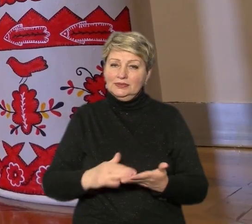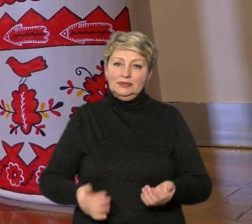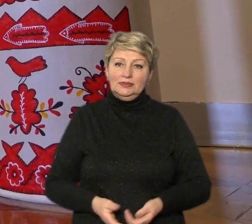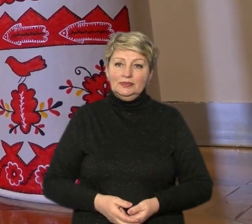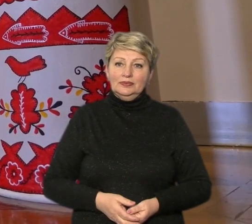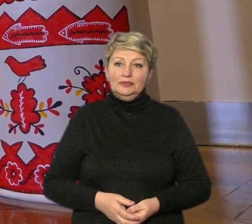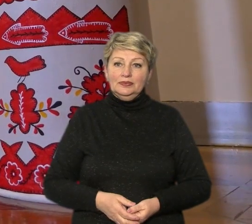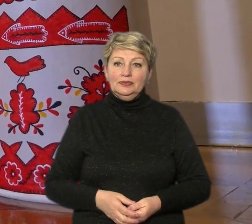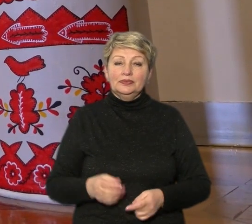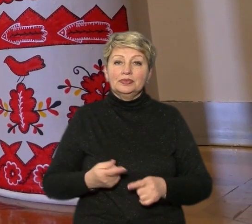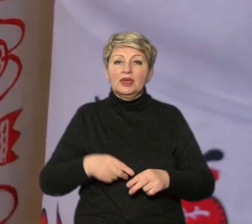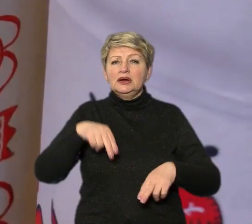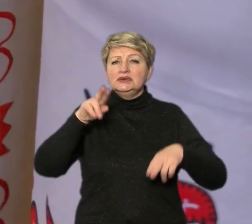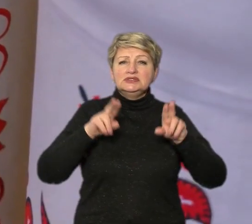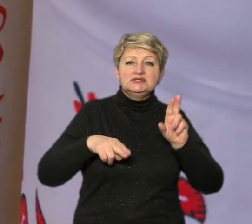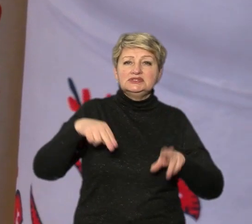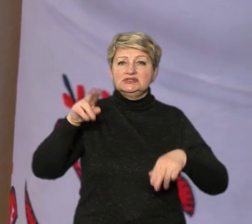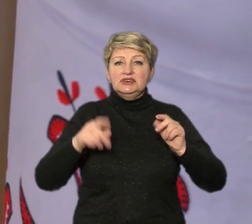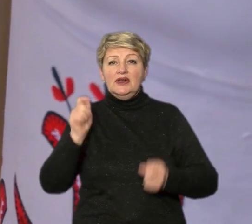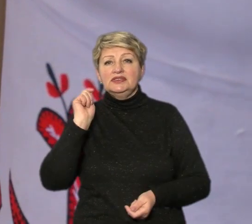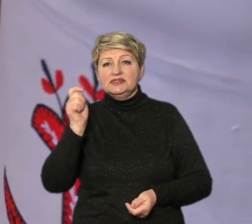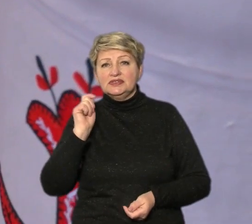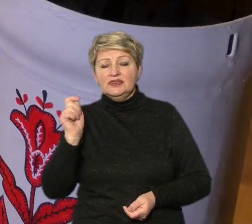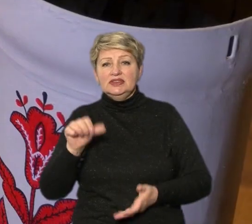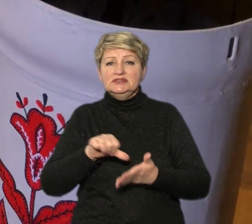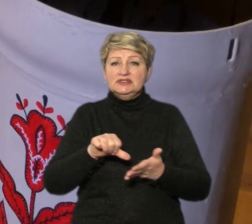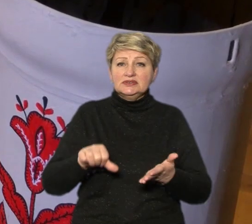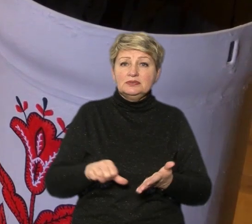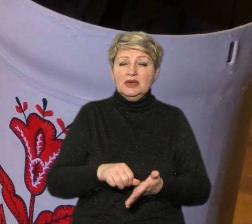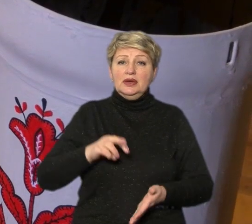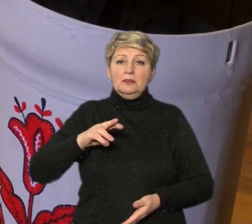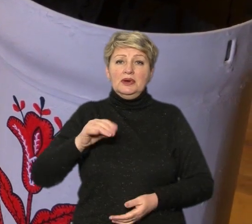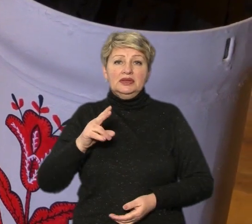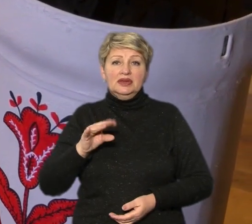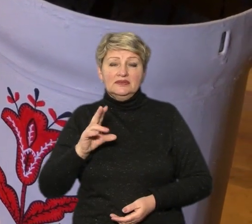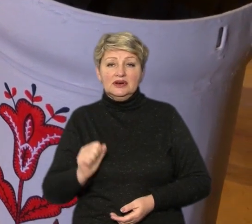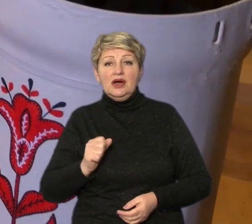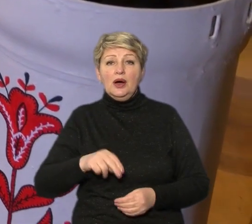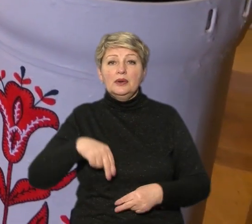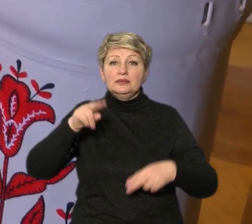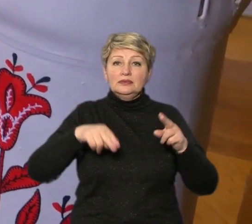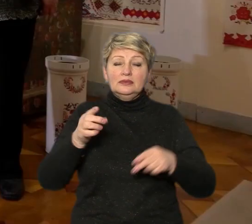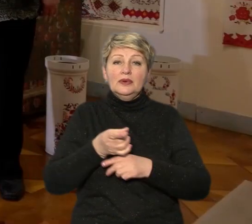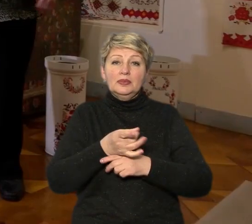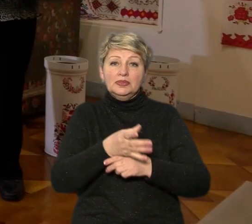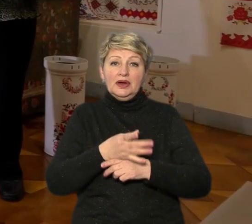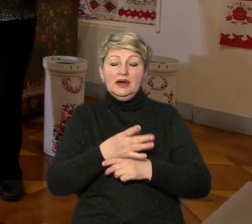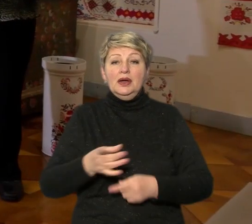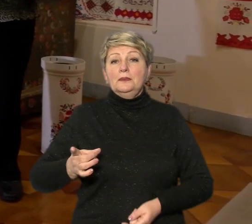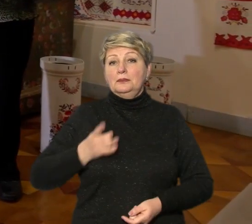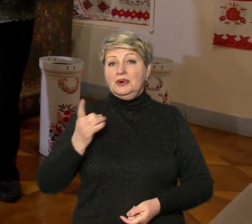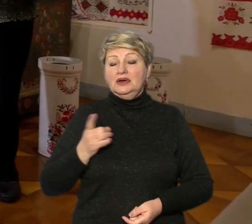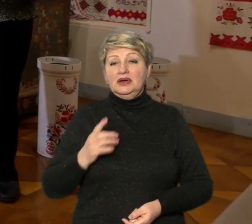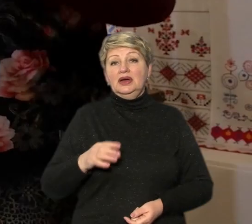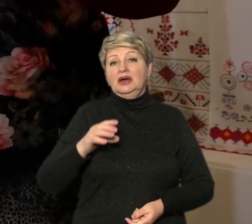Вишиваними орнаментами Жашківщини, Звини Городщини, Смілянщини та Маньківщини прикрашає тубуси від танкових снарядів майстриня Наталія